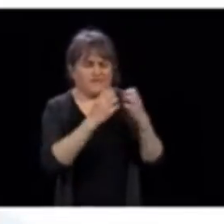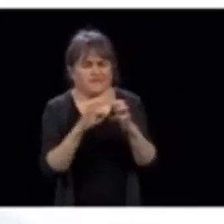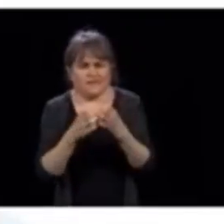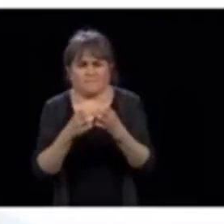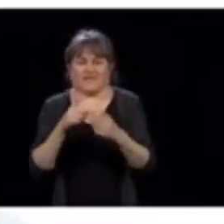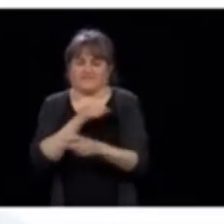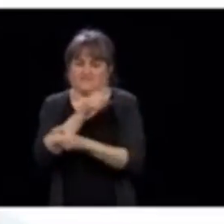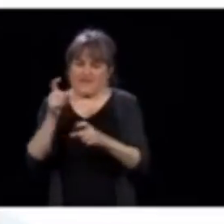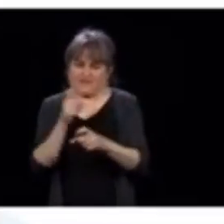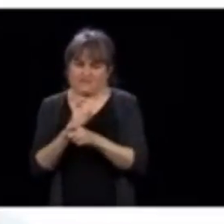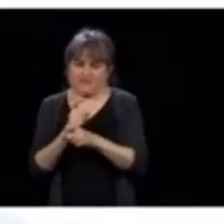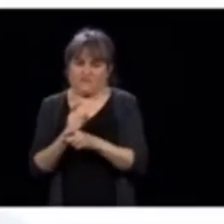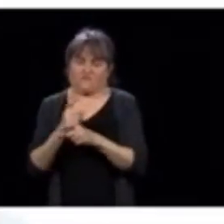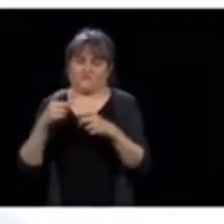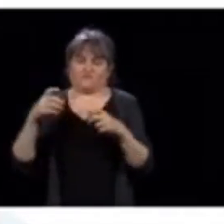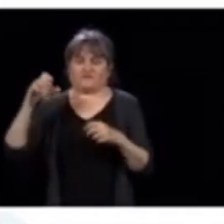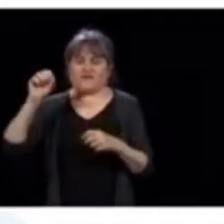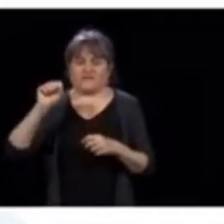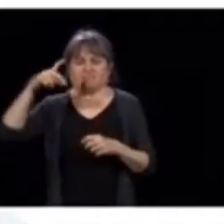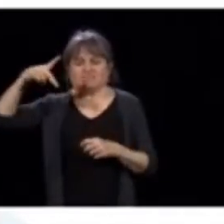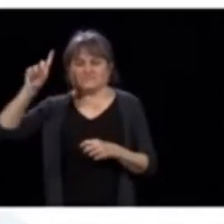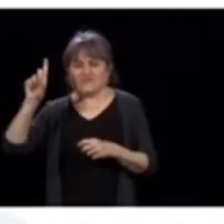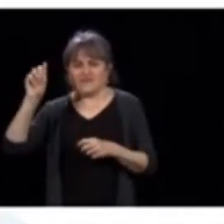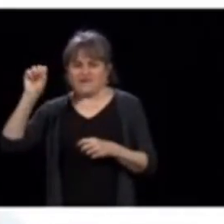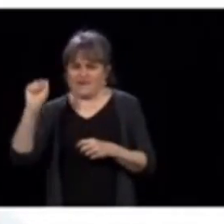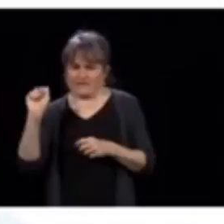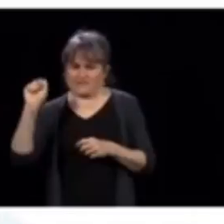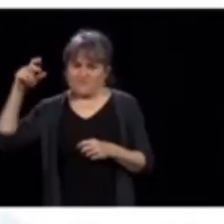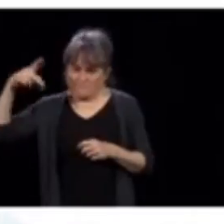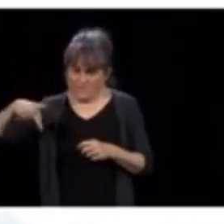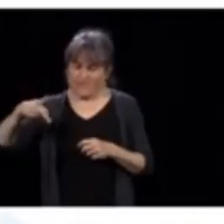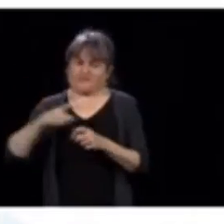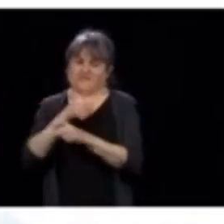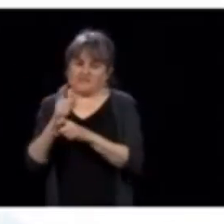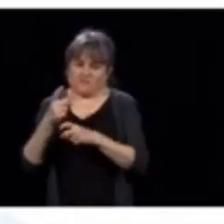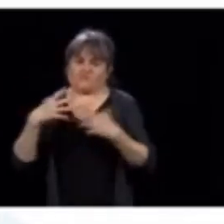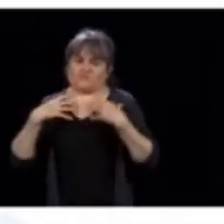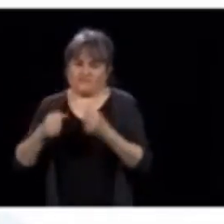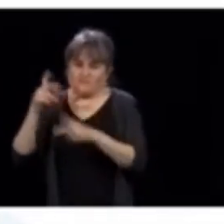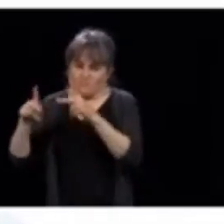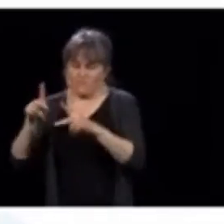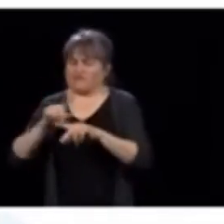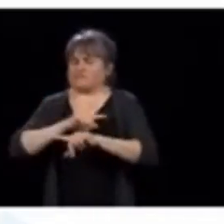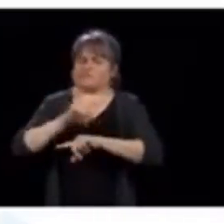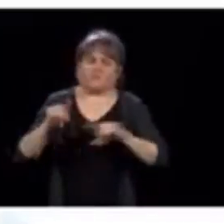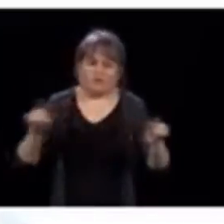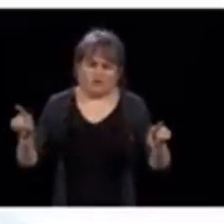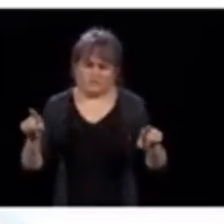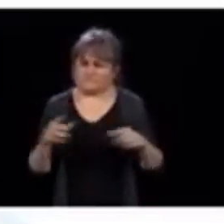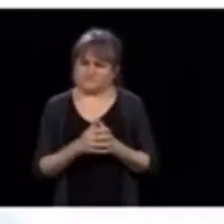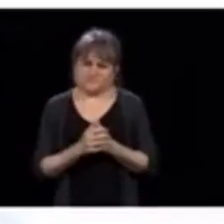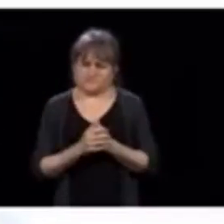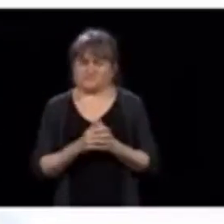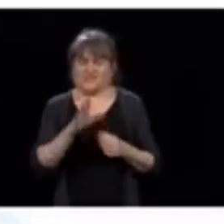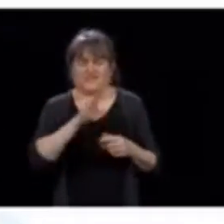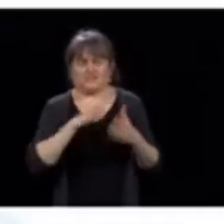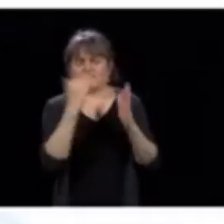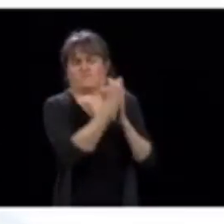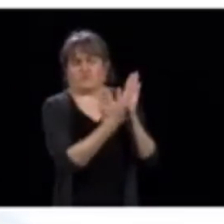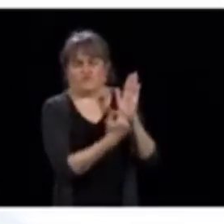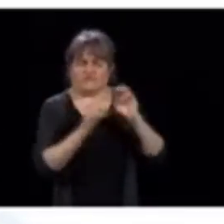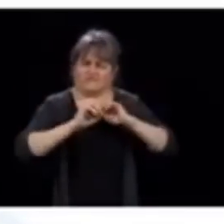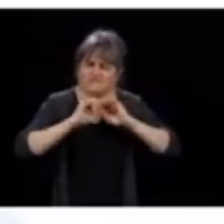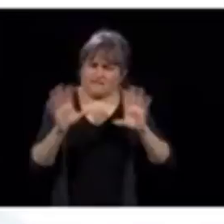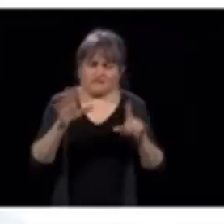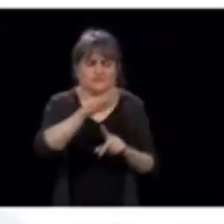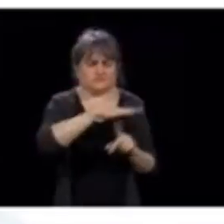est en contact. Et on a des protocoles aussi très, très clairs là-dessus, dans telles situations, dans différentes